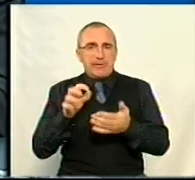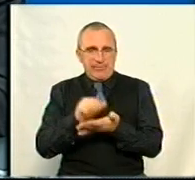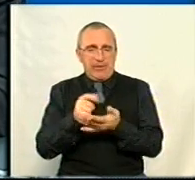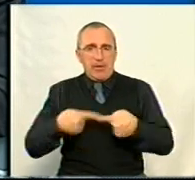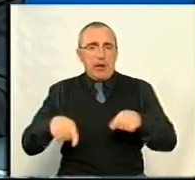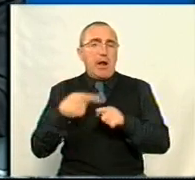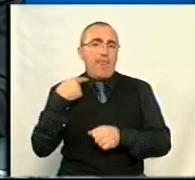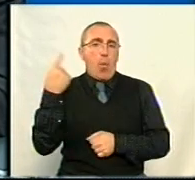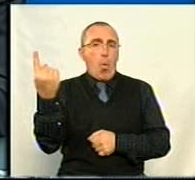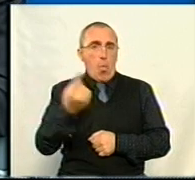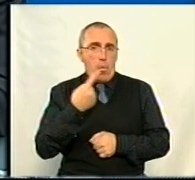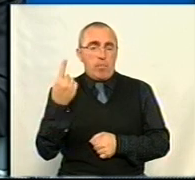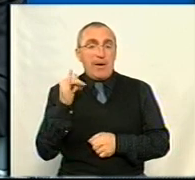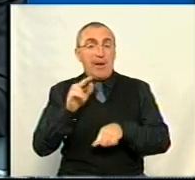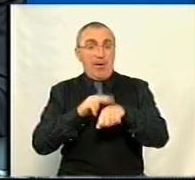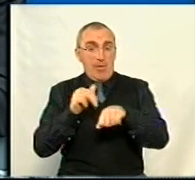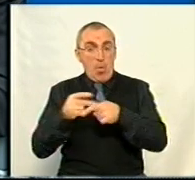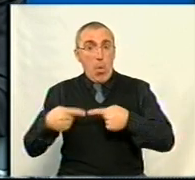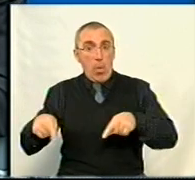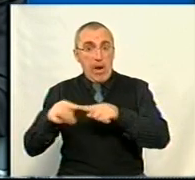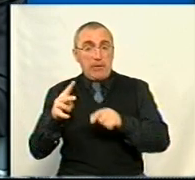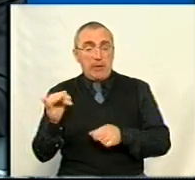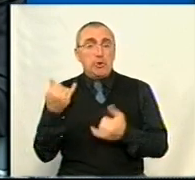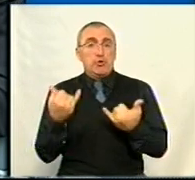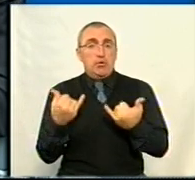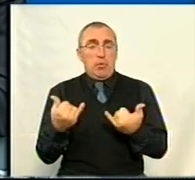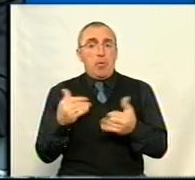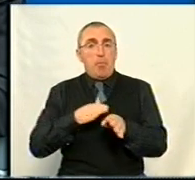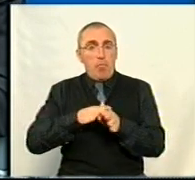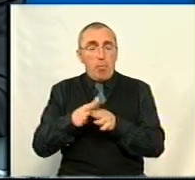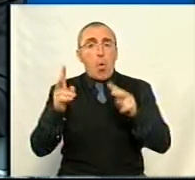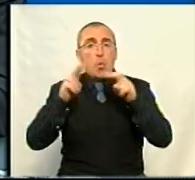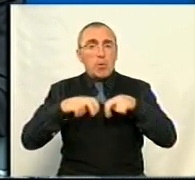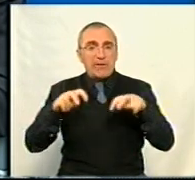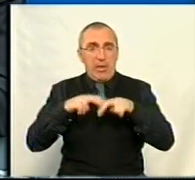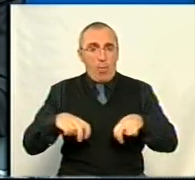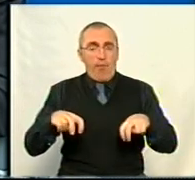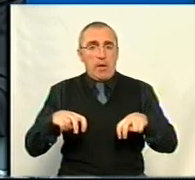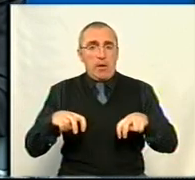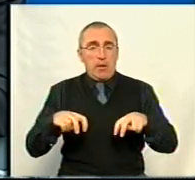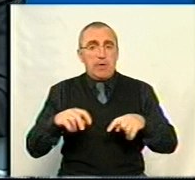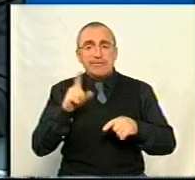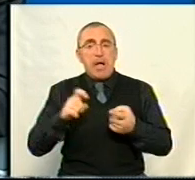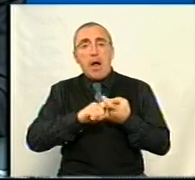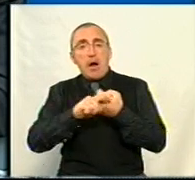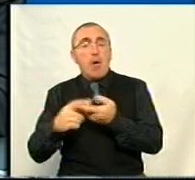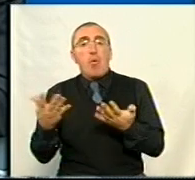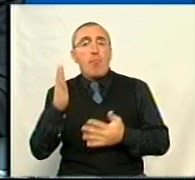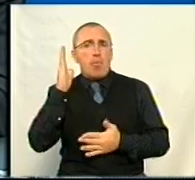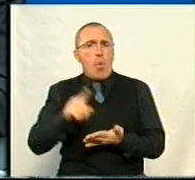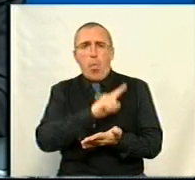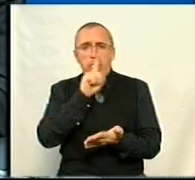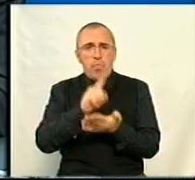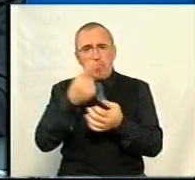Кіровоградської області. І правоохоронні органи зараз проводять розслідування, за наслідками якого буде обов